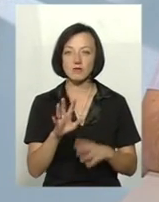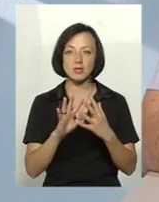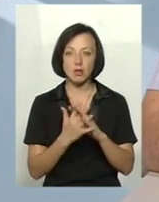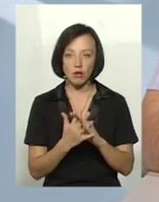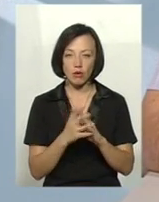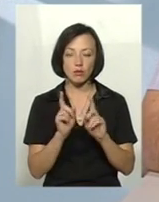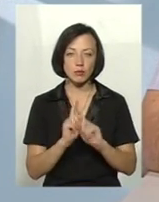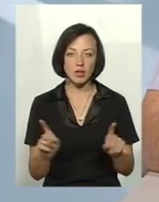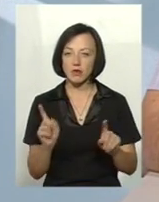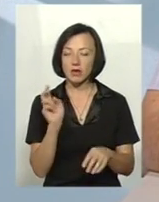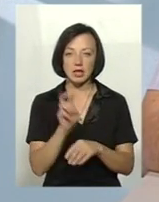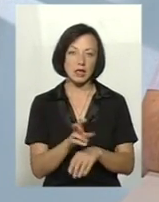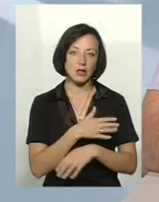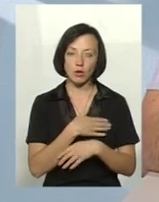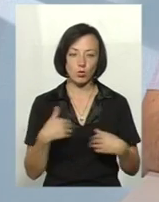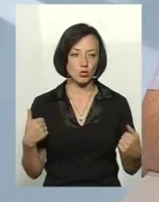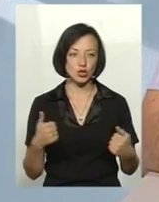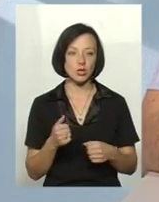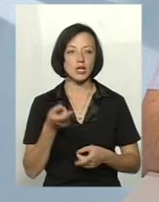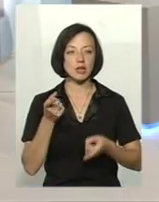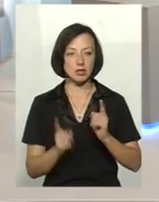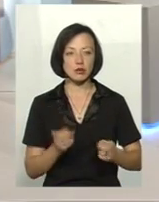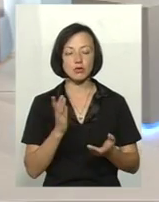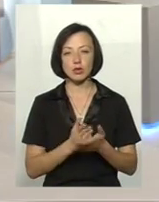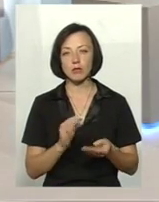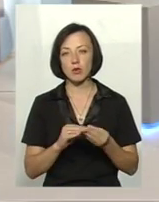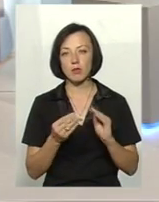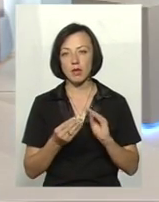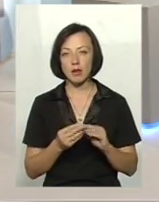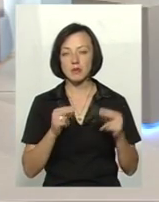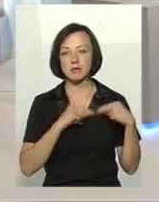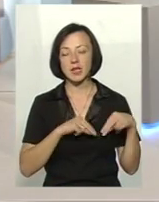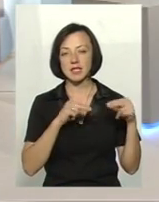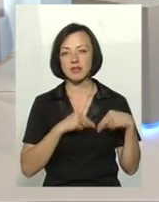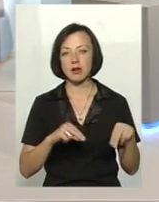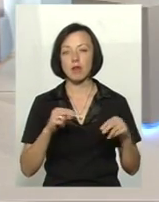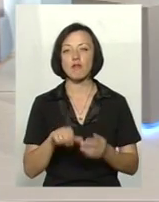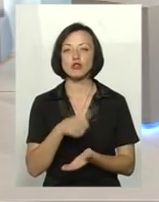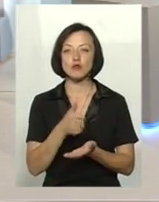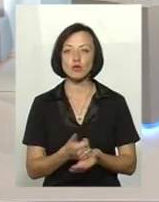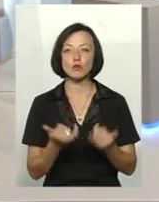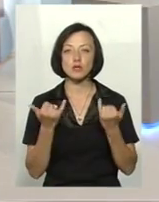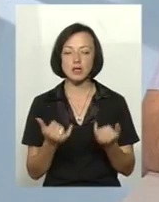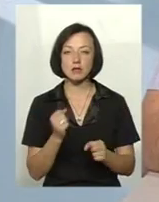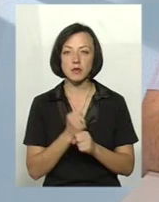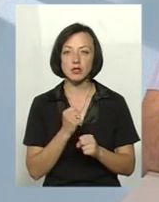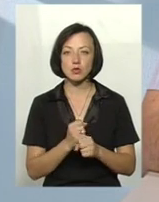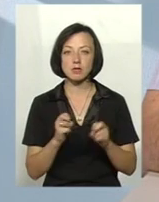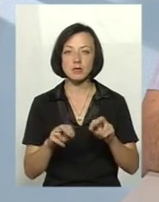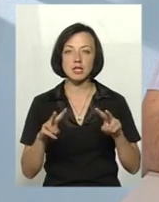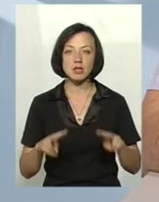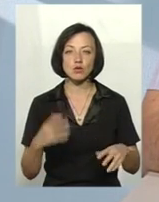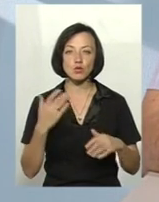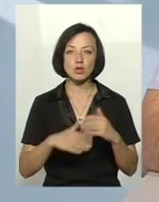село особливо йти не хоче. І дійсно є проблема із кадрами, фахівцями. В основному зараз працюють спеціалісти,